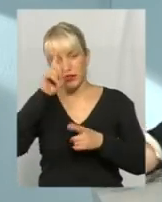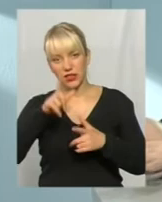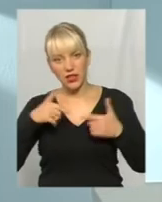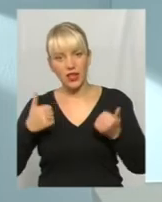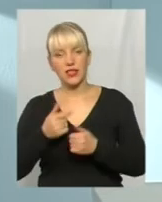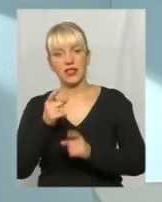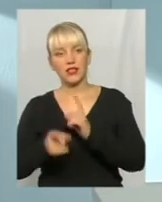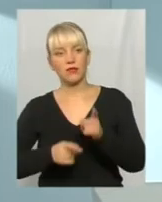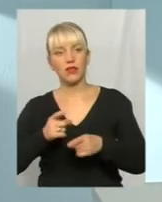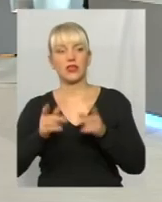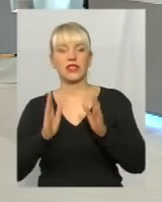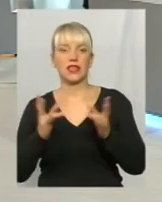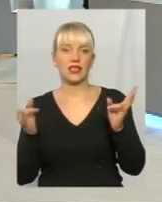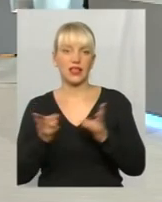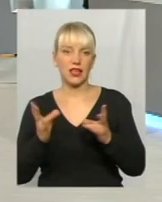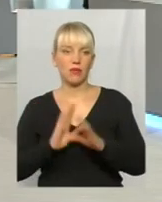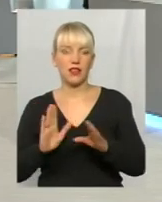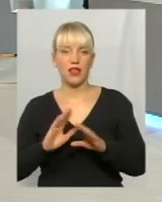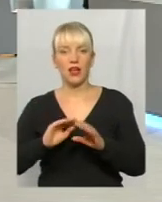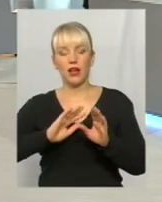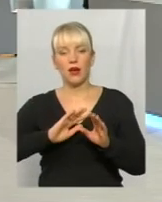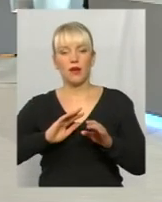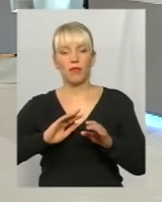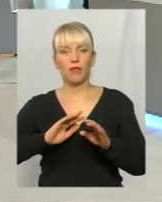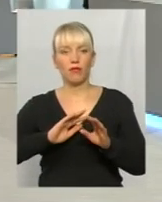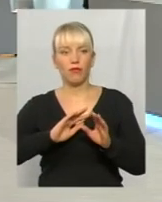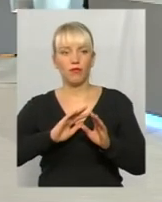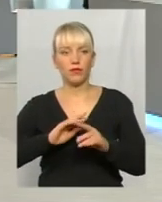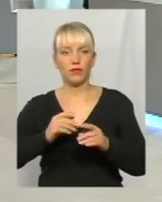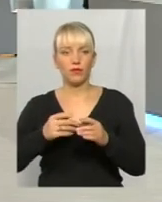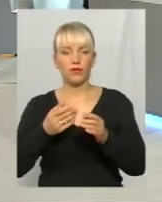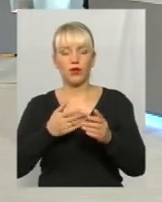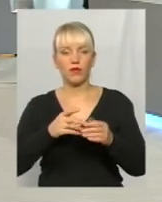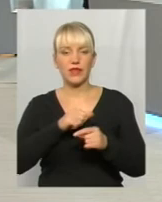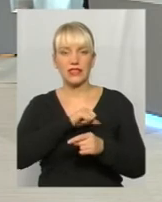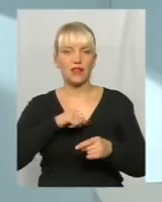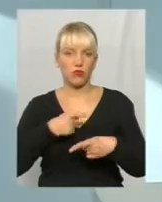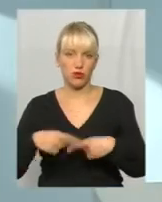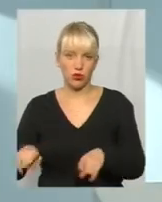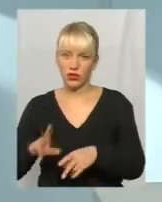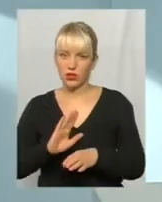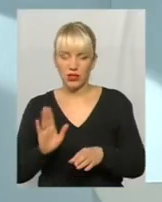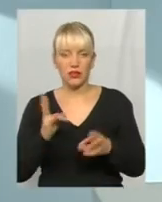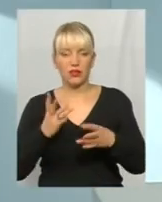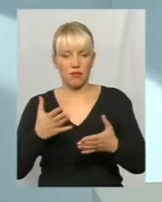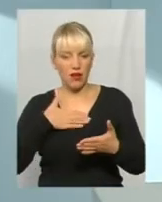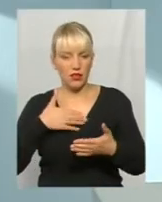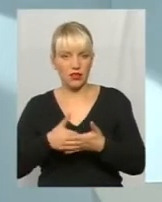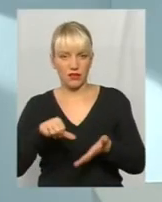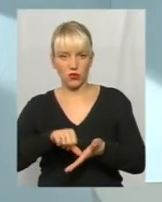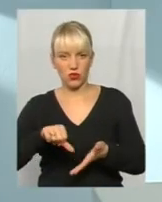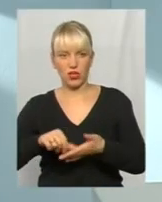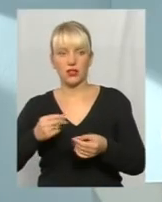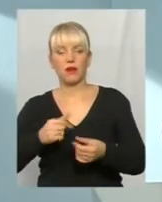треба не пустити на самотек ці зміни. Треба брати в них активну участь. от підприємцям особливо